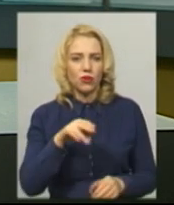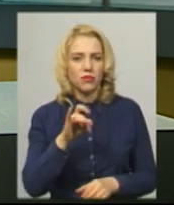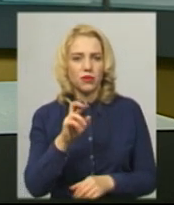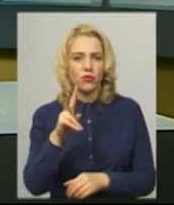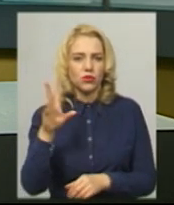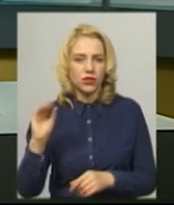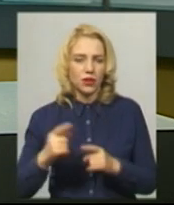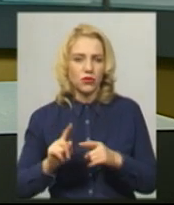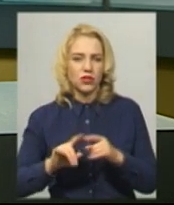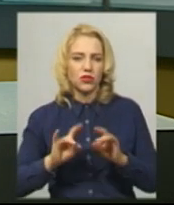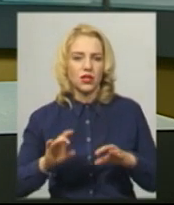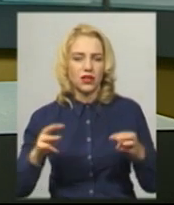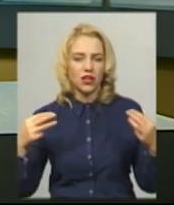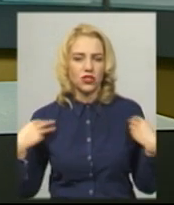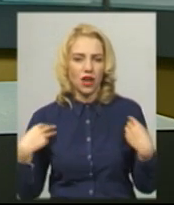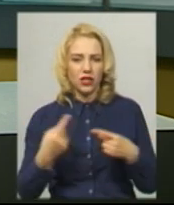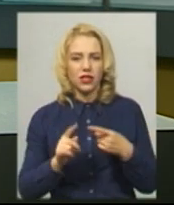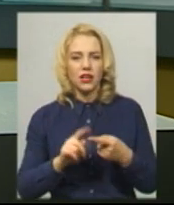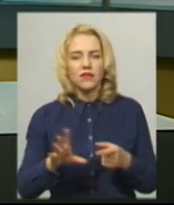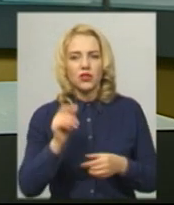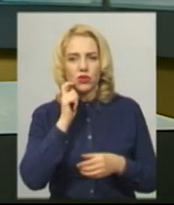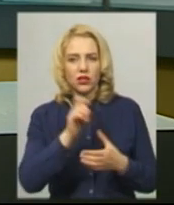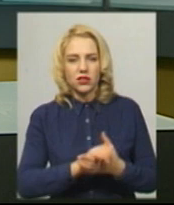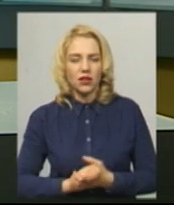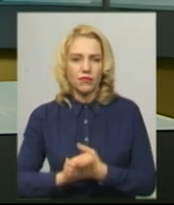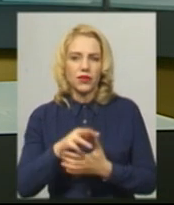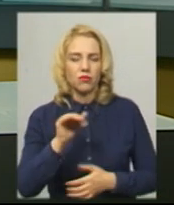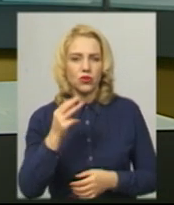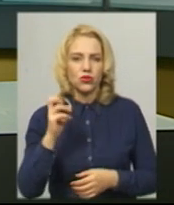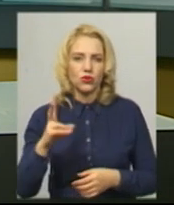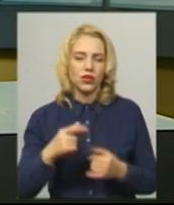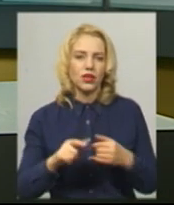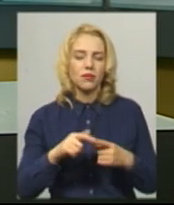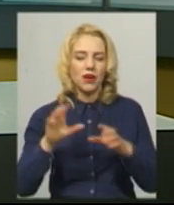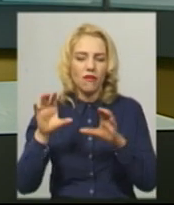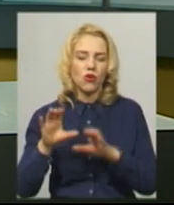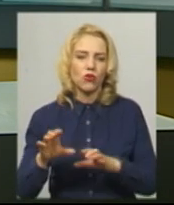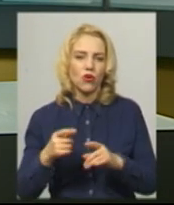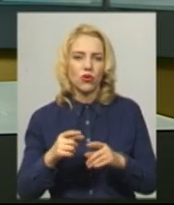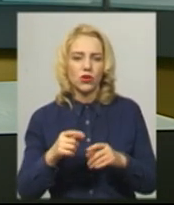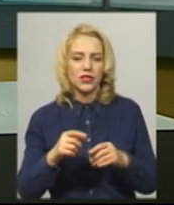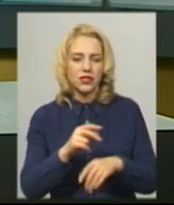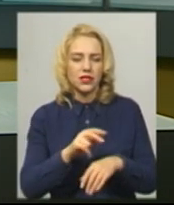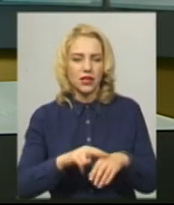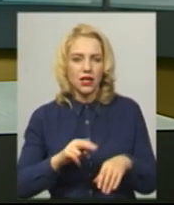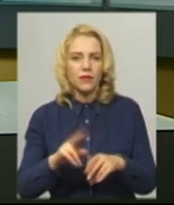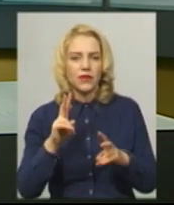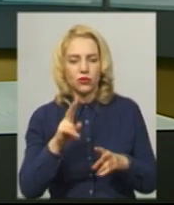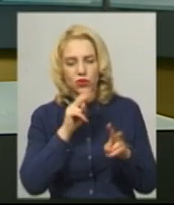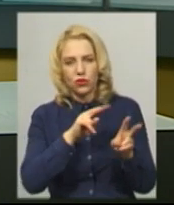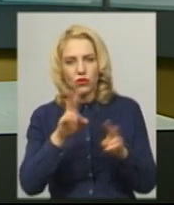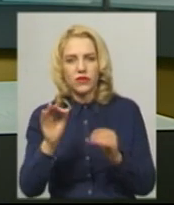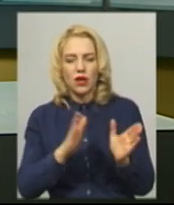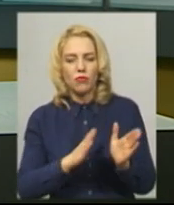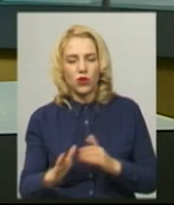заступник голови спілки фермерів Всеукраїнська аграрна рада Алім Міщук та правоохоронці, які слідкували за порядком під час проведення акції.